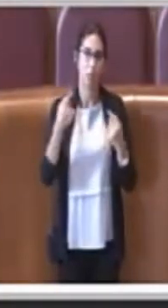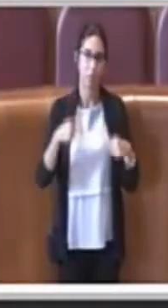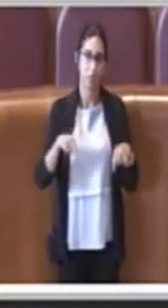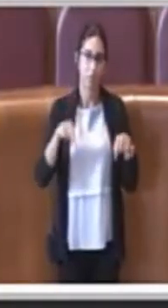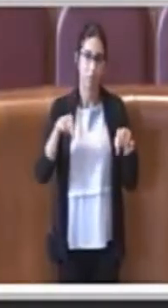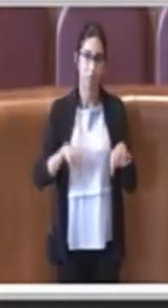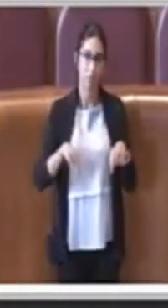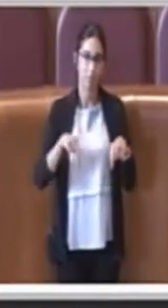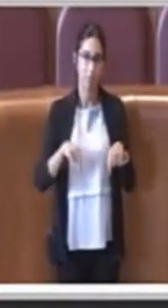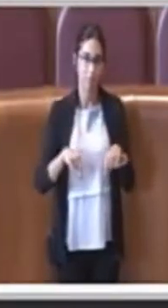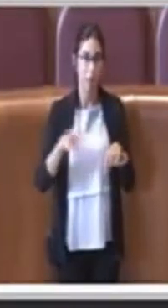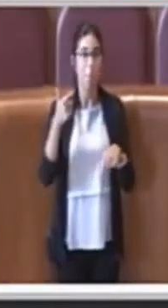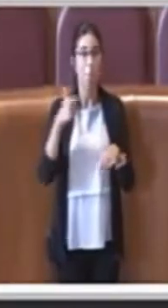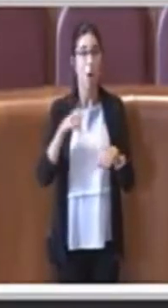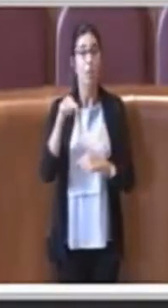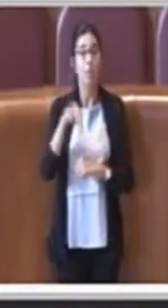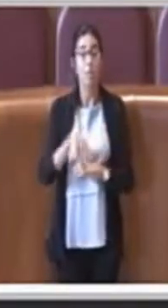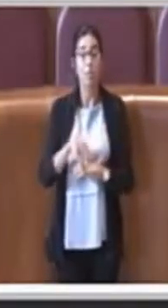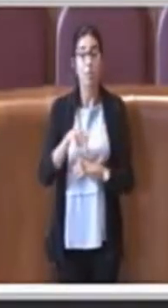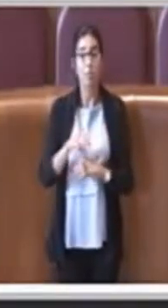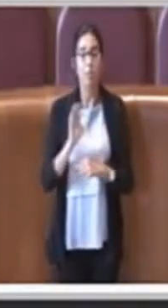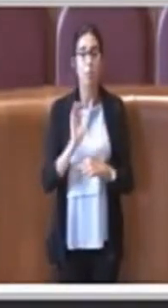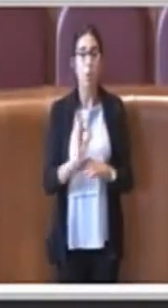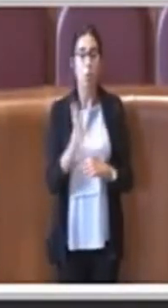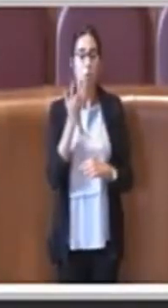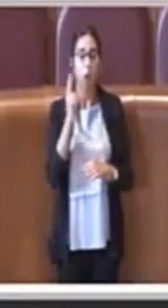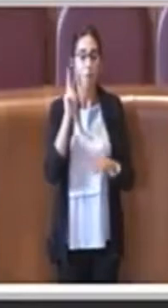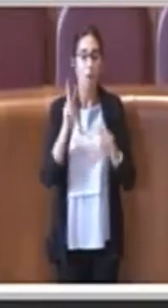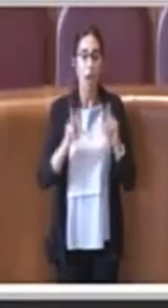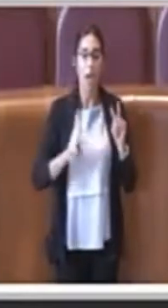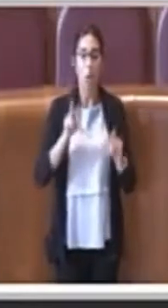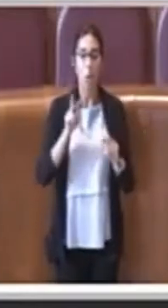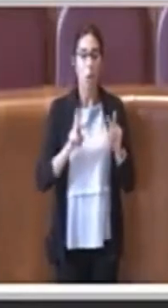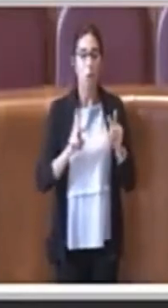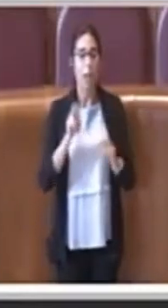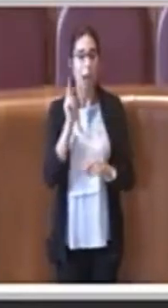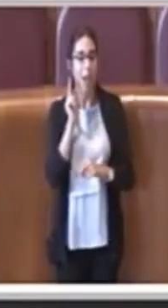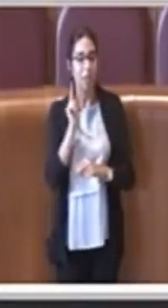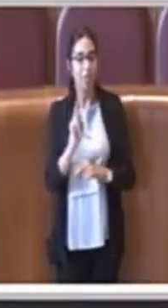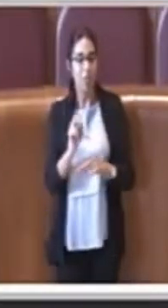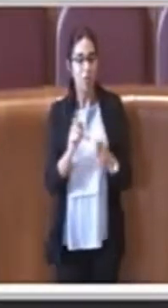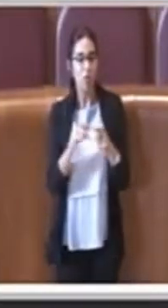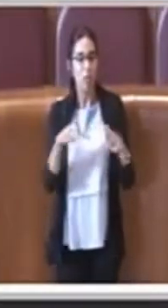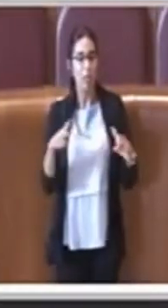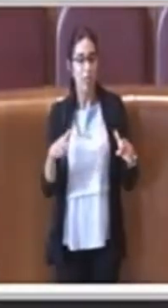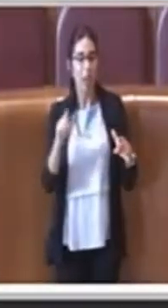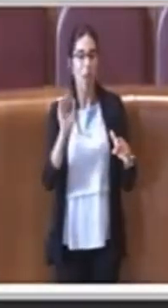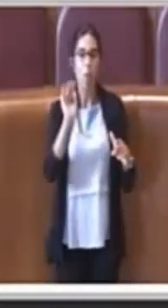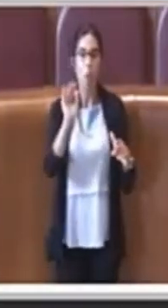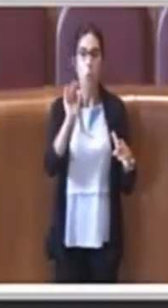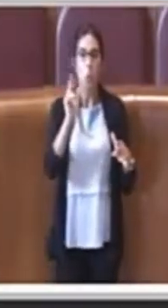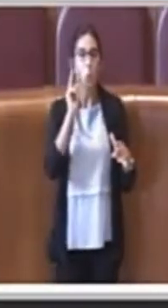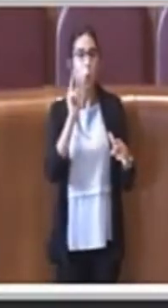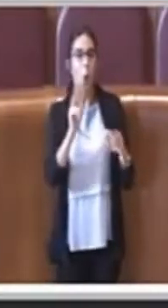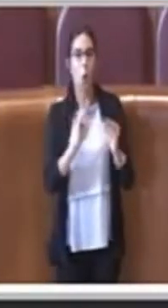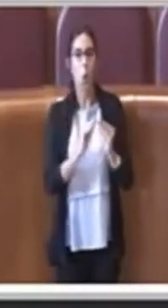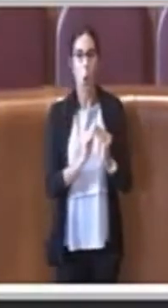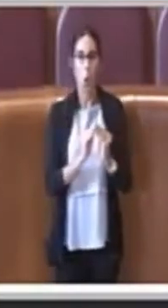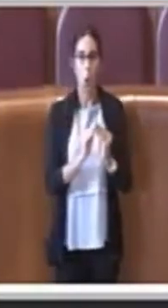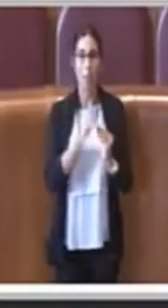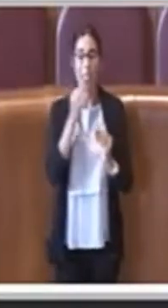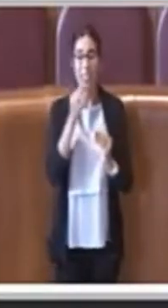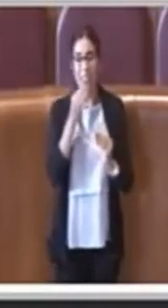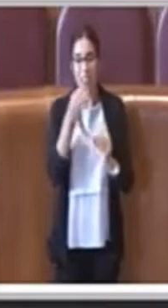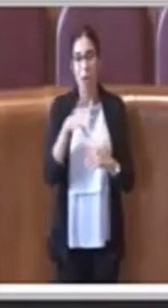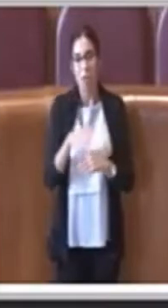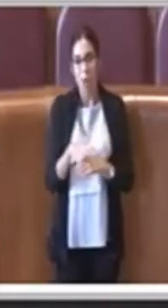qui si tratta di valutare la visione di una città nei prossimi 10, 20, 30 anni e dunque forse